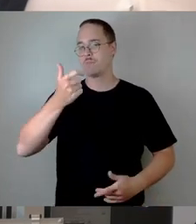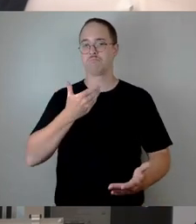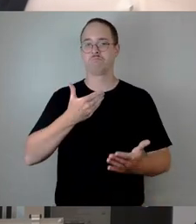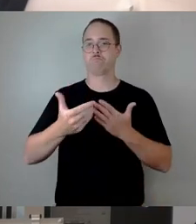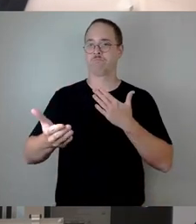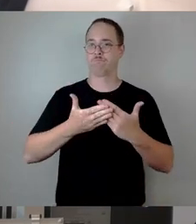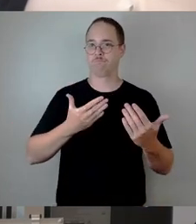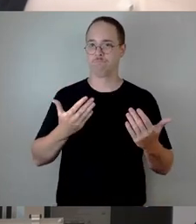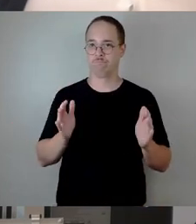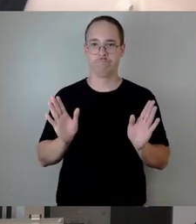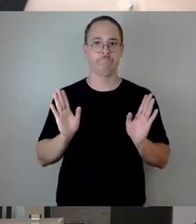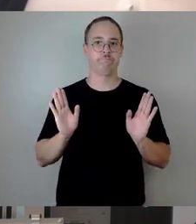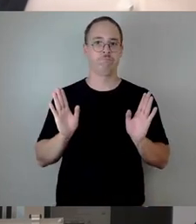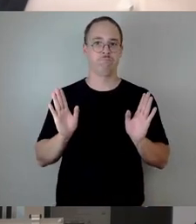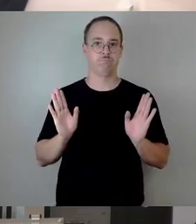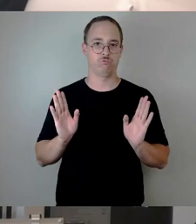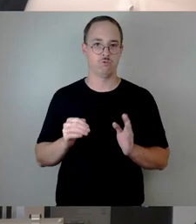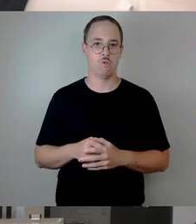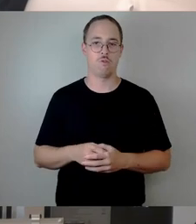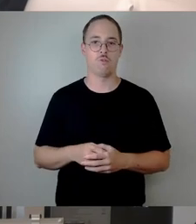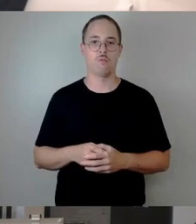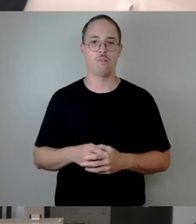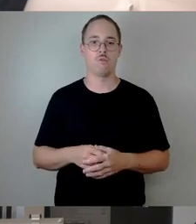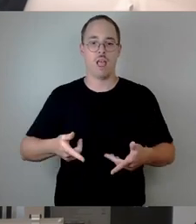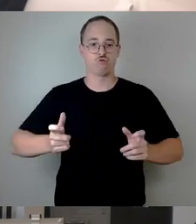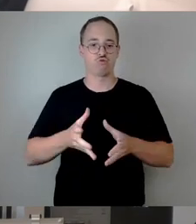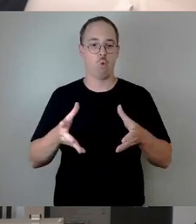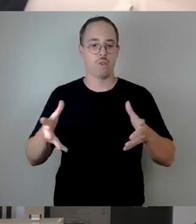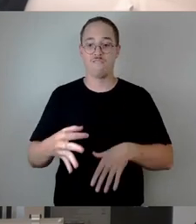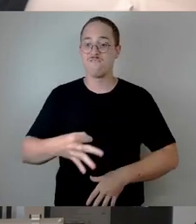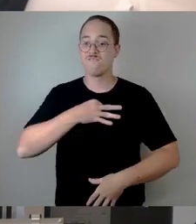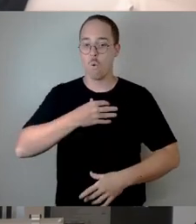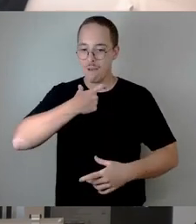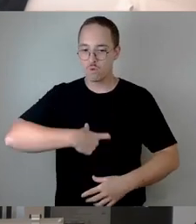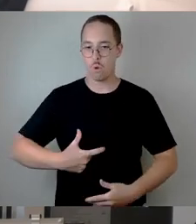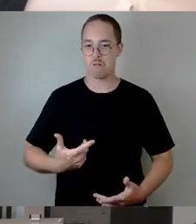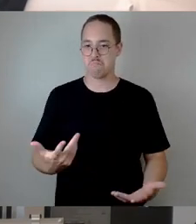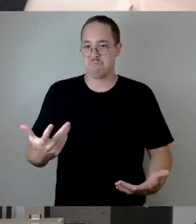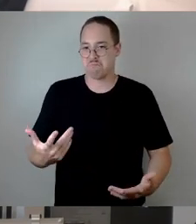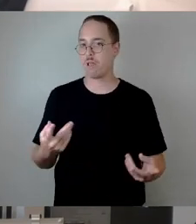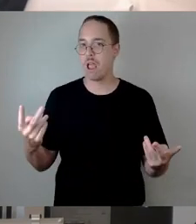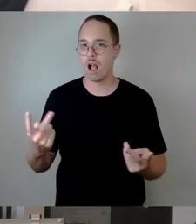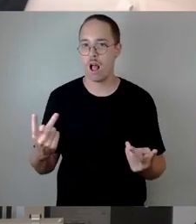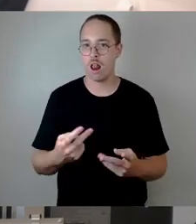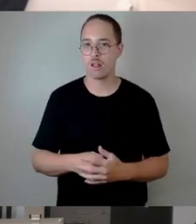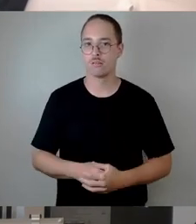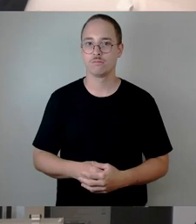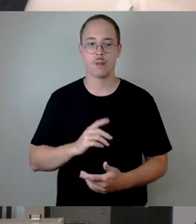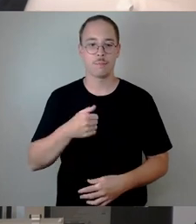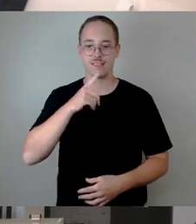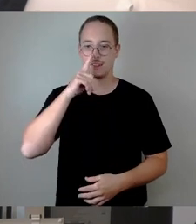Ausschussgröße für mich keinerlei persönliche Auswirkungen hat. Ich habe mir einfach nur die Hauptsatzung hergenommen,